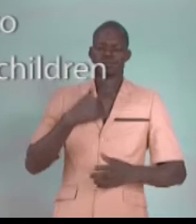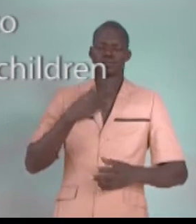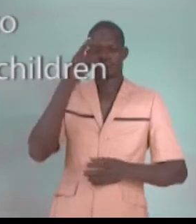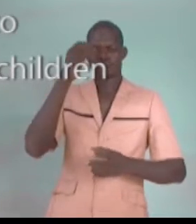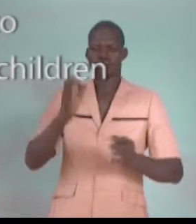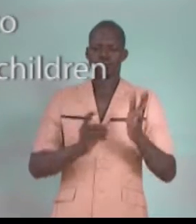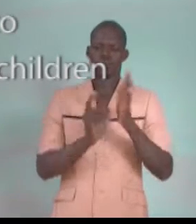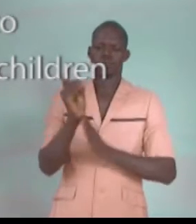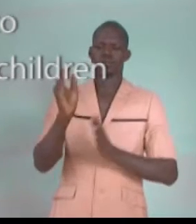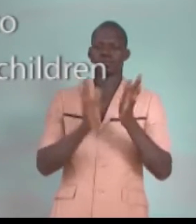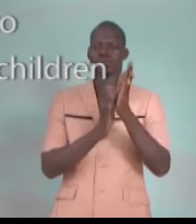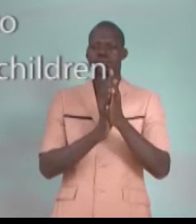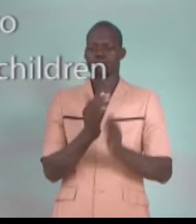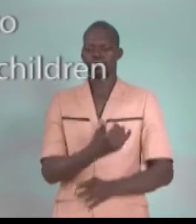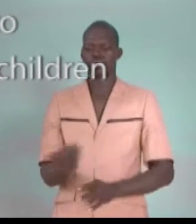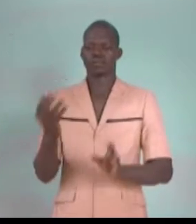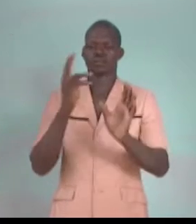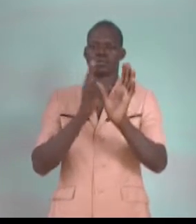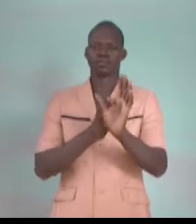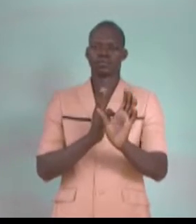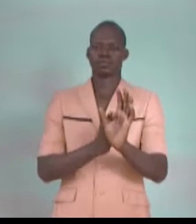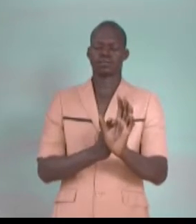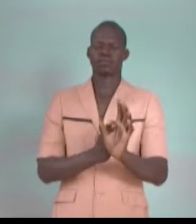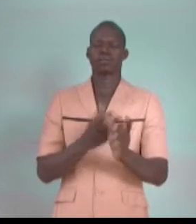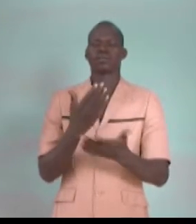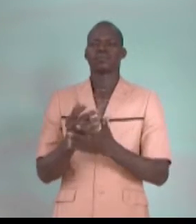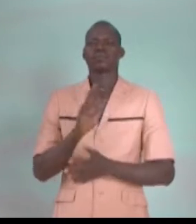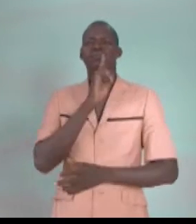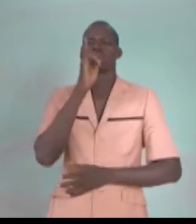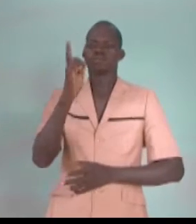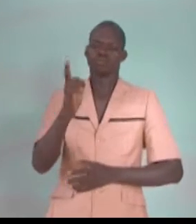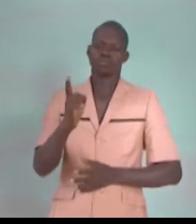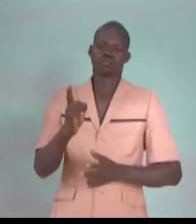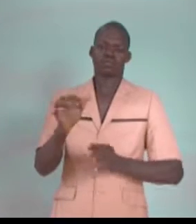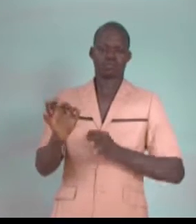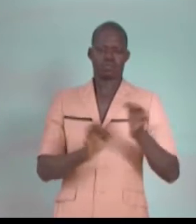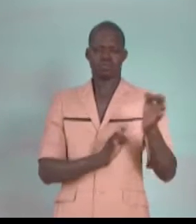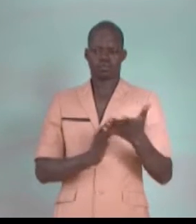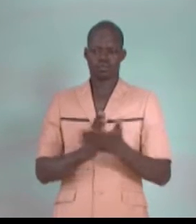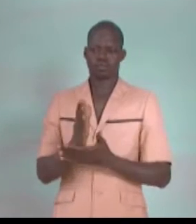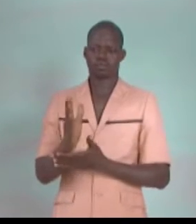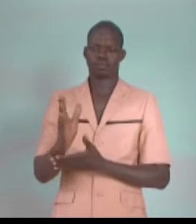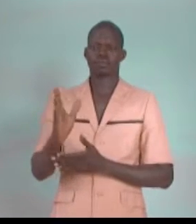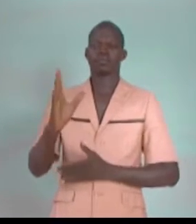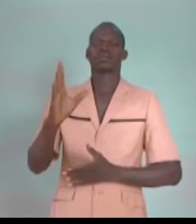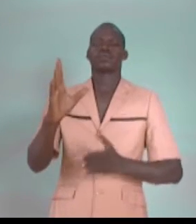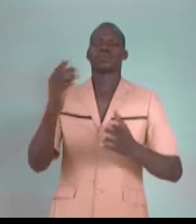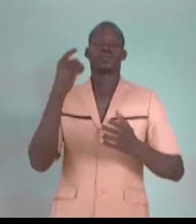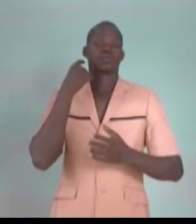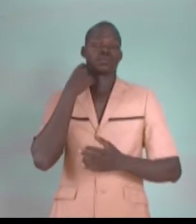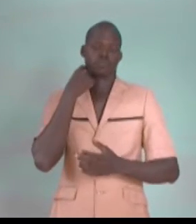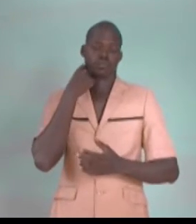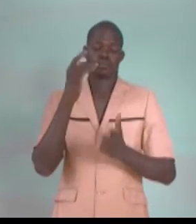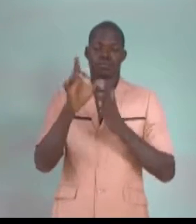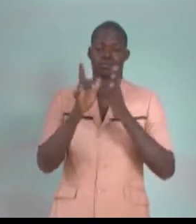promouvoir la scolarisation des enfants handicapés et bien sûr, cela s'est traduit par la récente loi